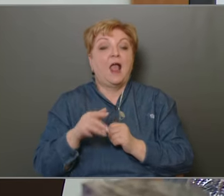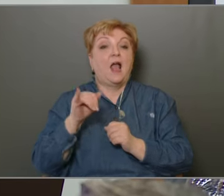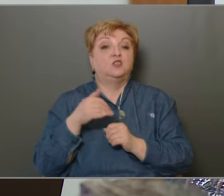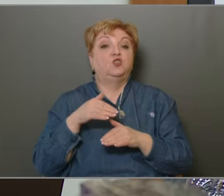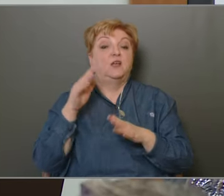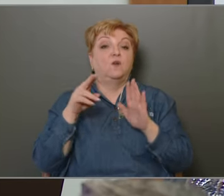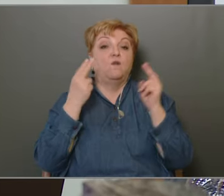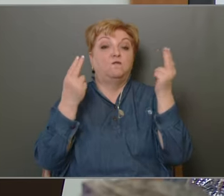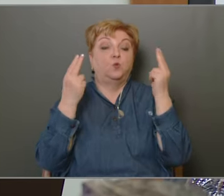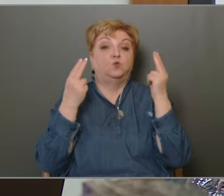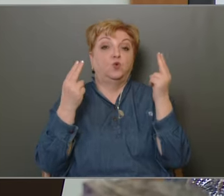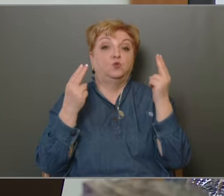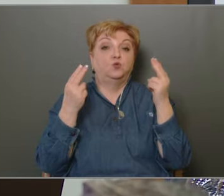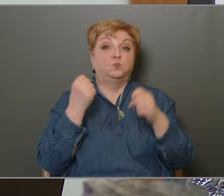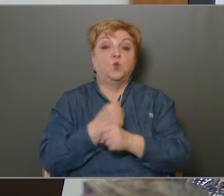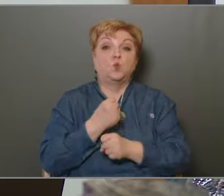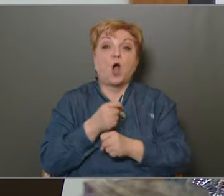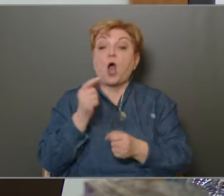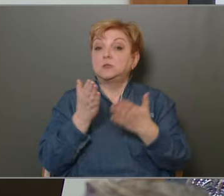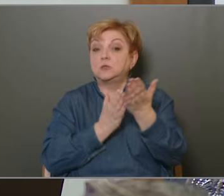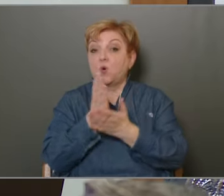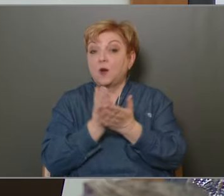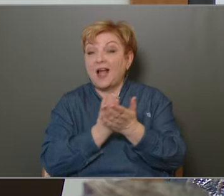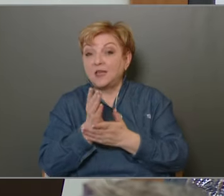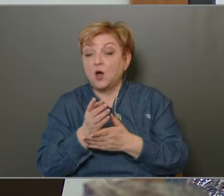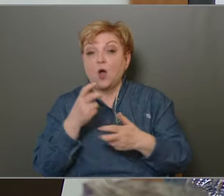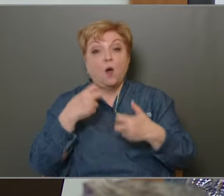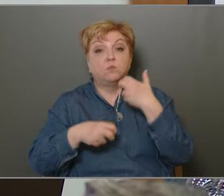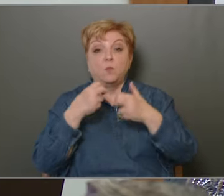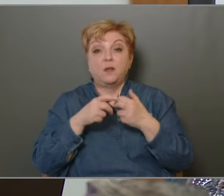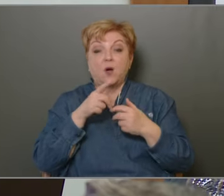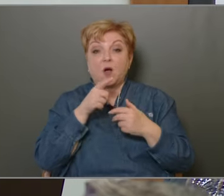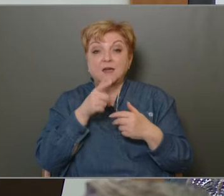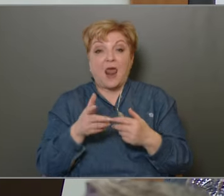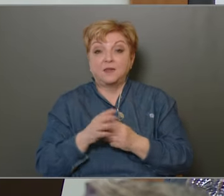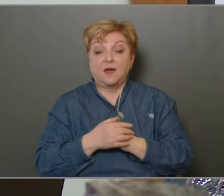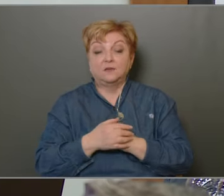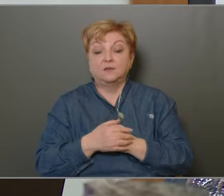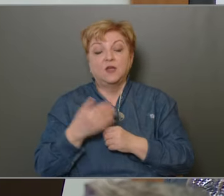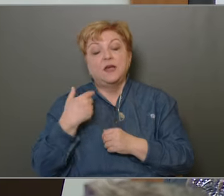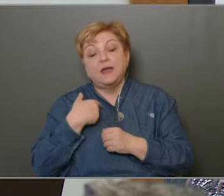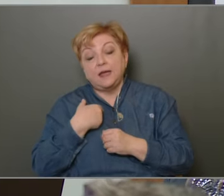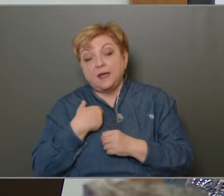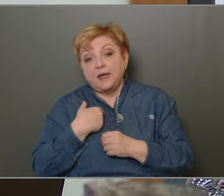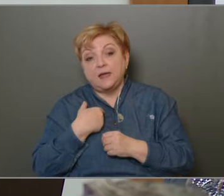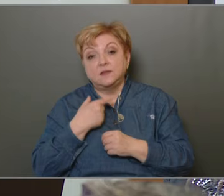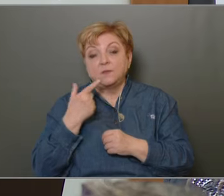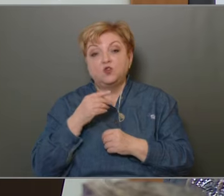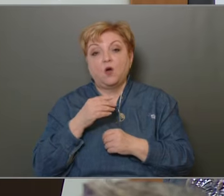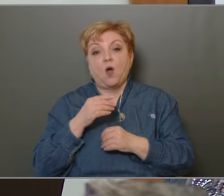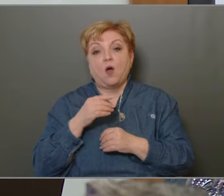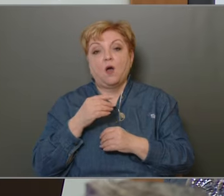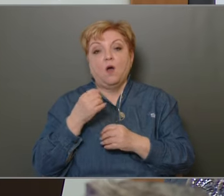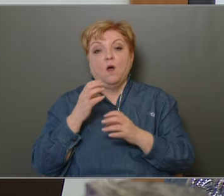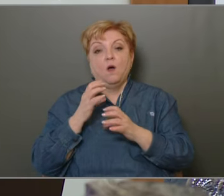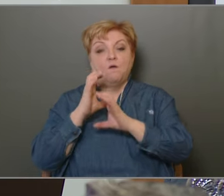nagyon-nagyon fontos munka. Tehát ez pont azt szolgálja, hogy a probléma ne is keletkezzen. Úgyhogy én nem csak a vonulós, hanem